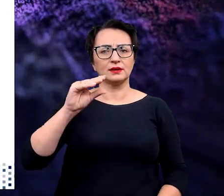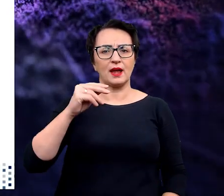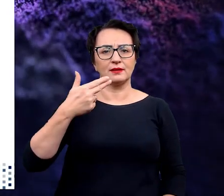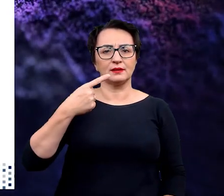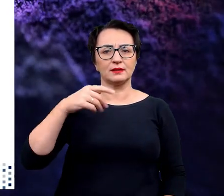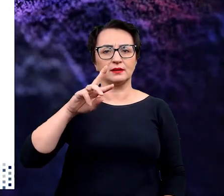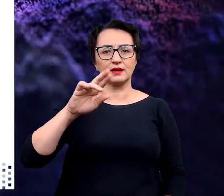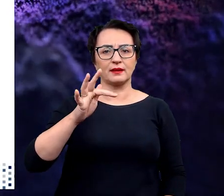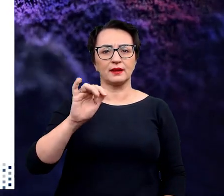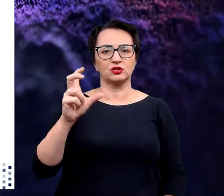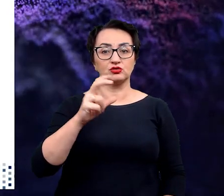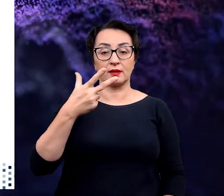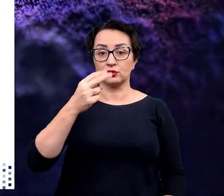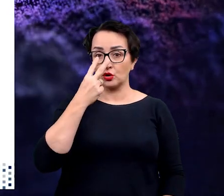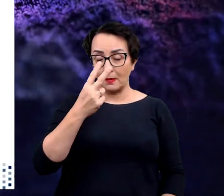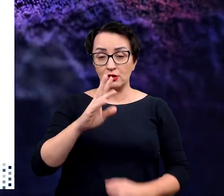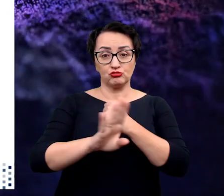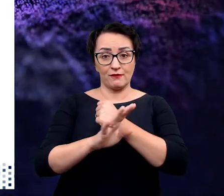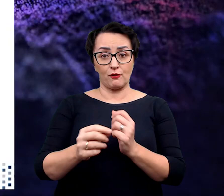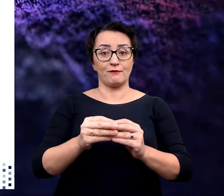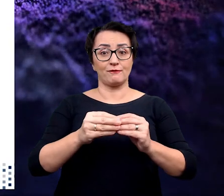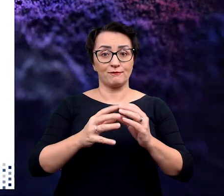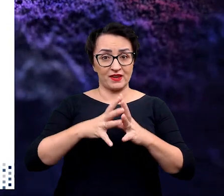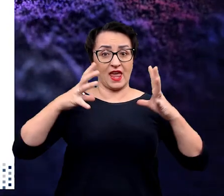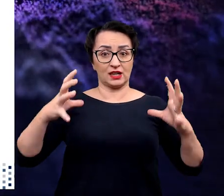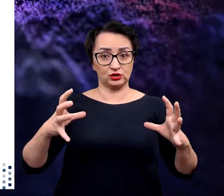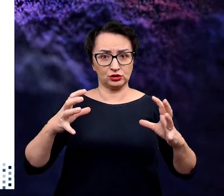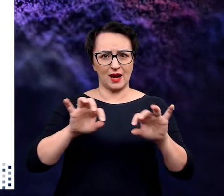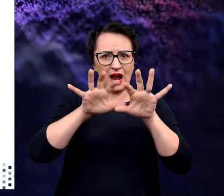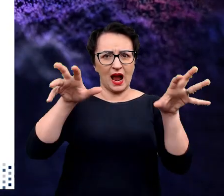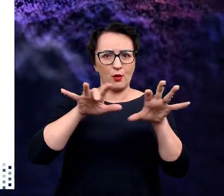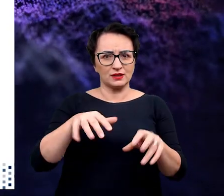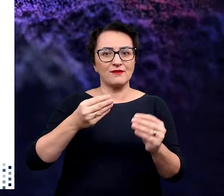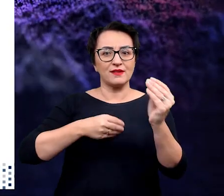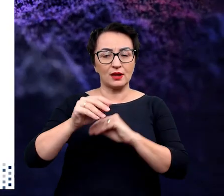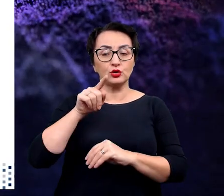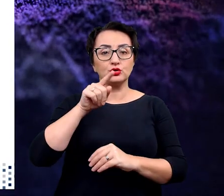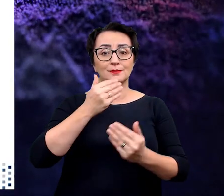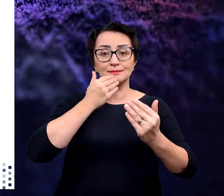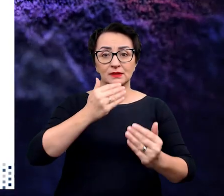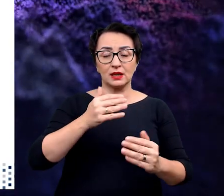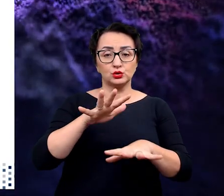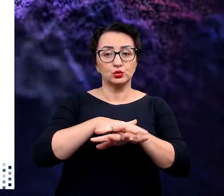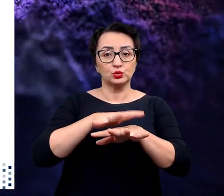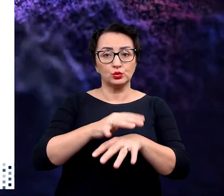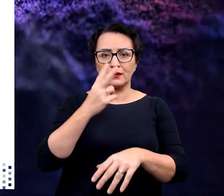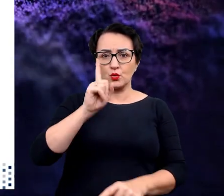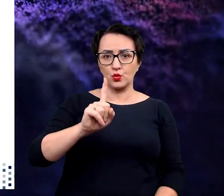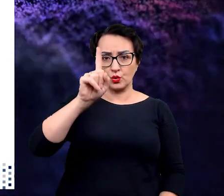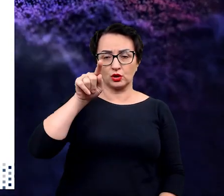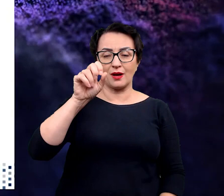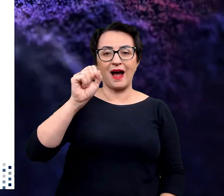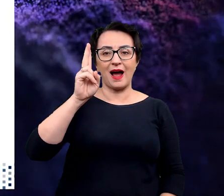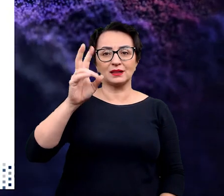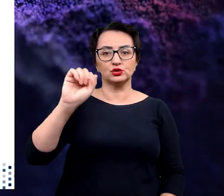drzewko dendrytyczne. Zobaczcie, im większe takie drzewko jest, im bardziej rozgałęzione, tym łatwiej tej strukturze,